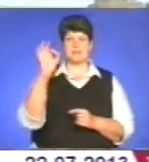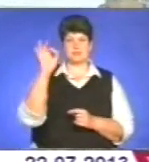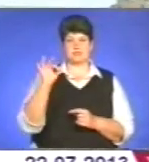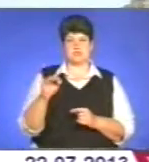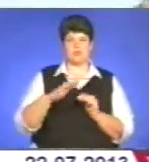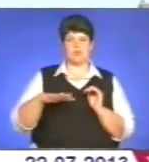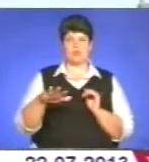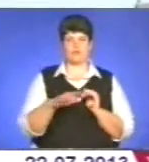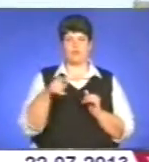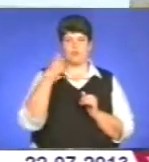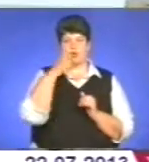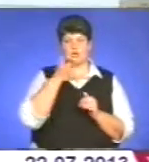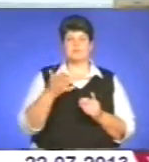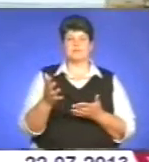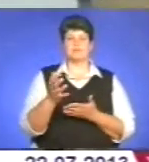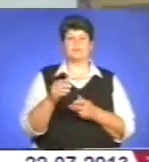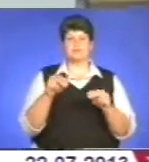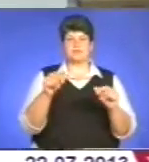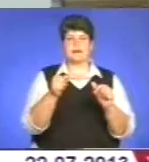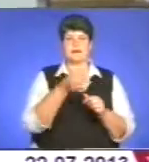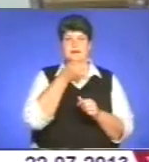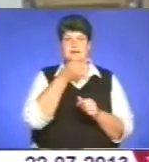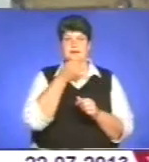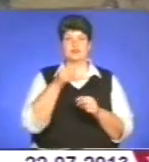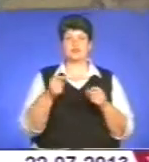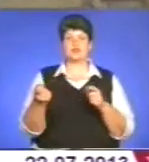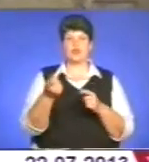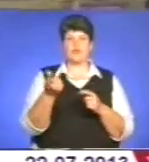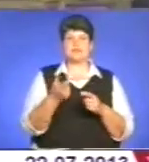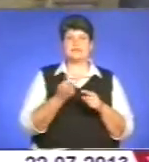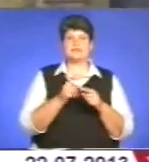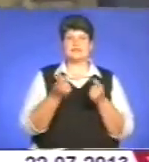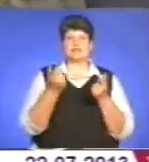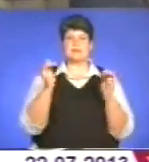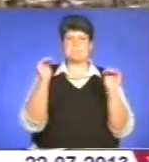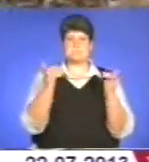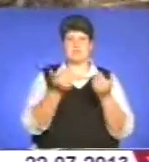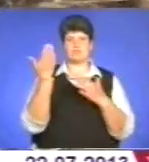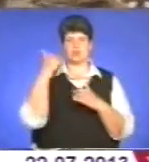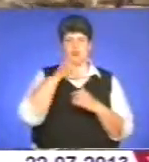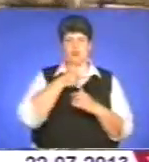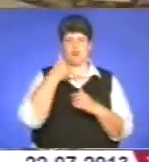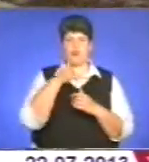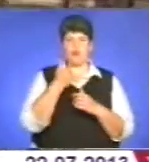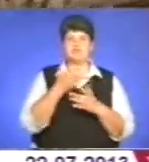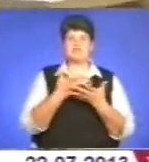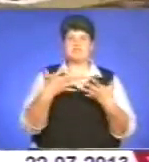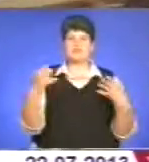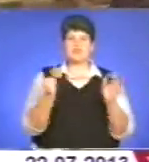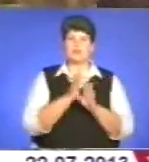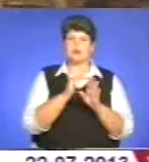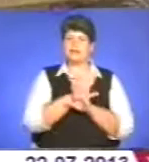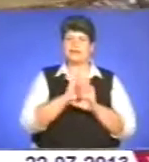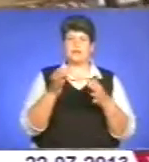Цьогоріч посіяли ранні зернові на площі 200 тисяч гектарів. Це трохи менше, ніж торік, зауважує Андрій Хома. Весняна погода не